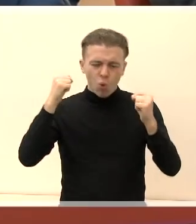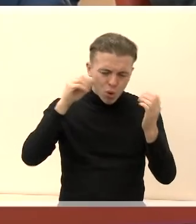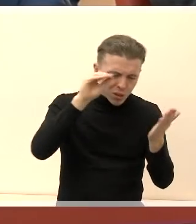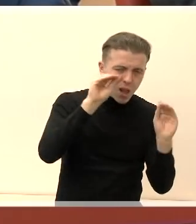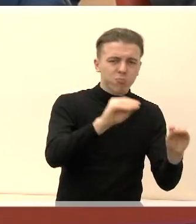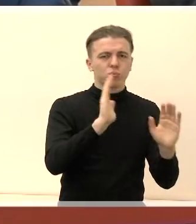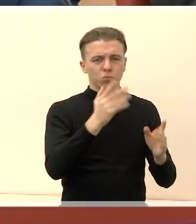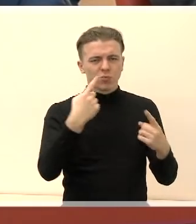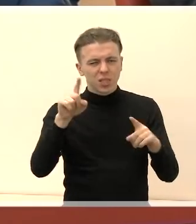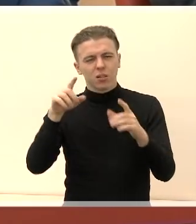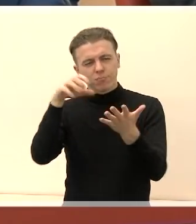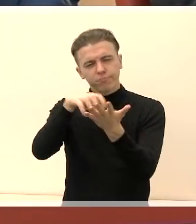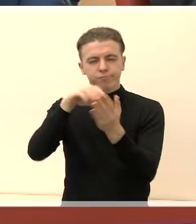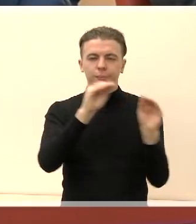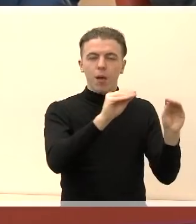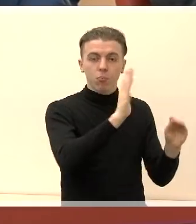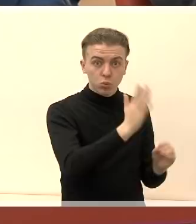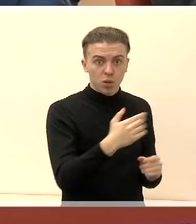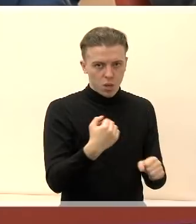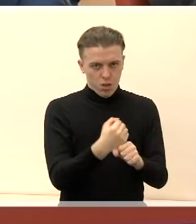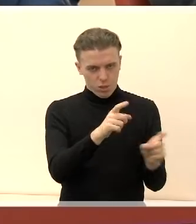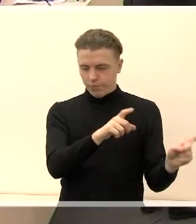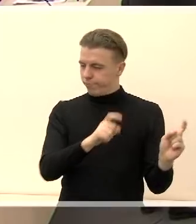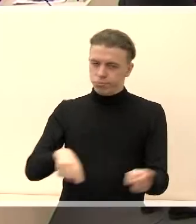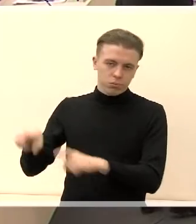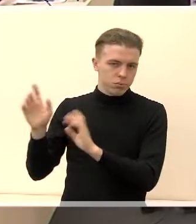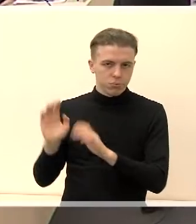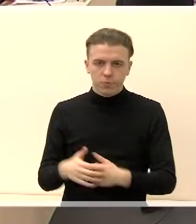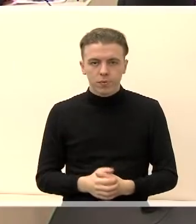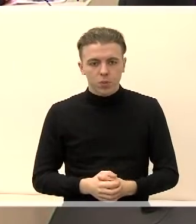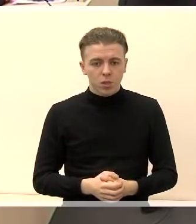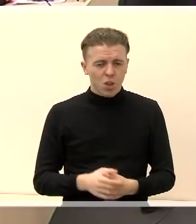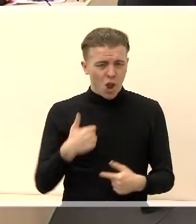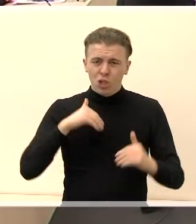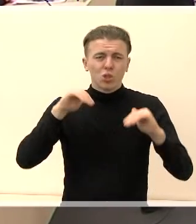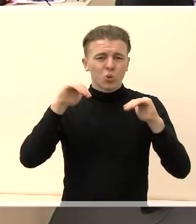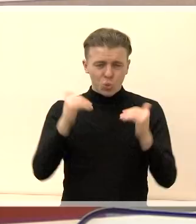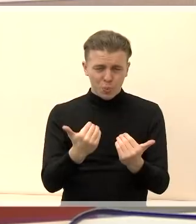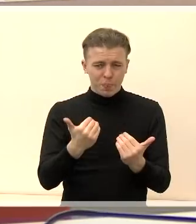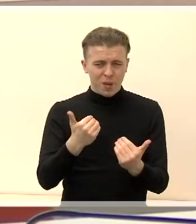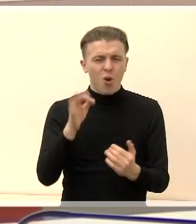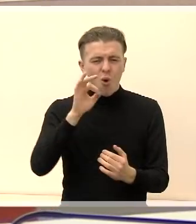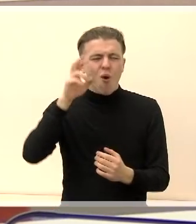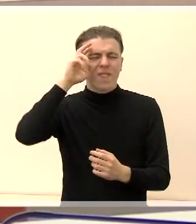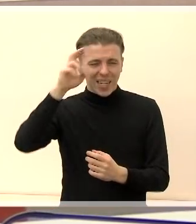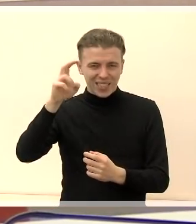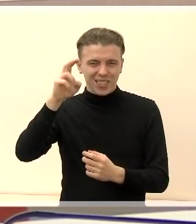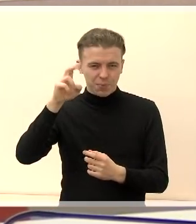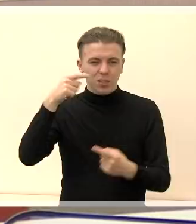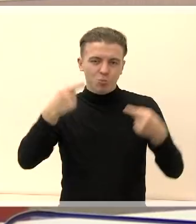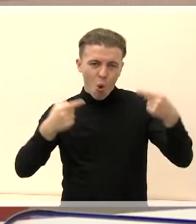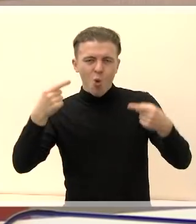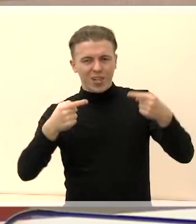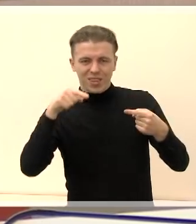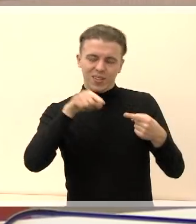manau, kad reiktų tos pozicijos ir laikyti. Gediminas Sakelaicis, prašau. Labai trumpai. Į valstybės politiką, tuolabėjau į,